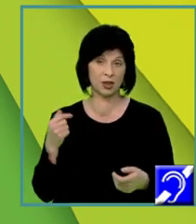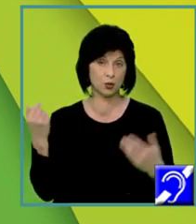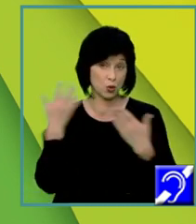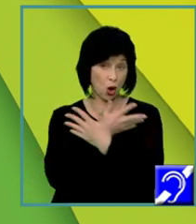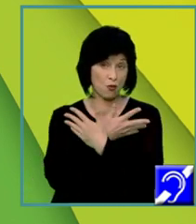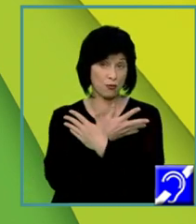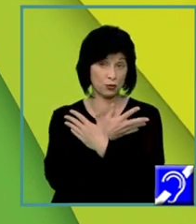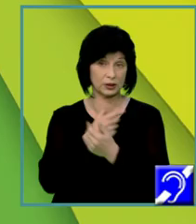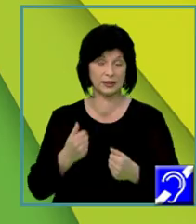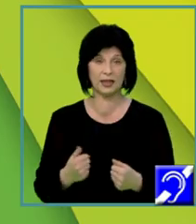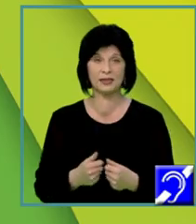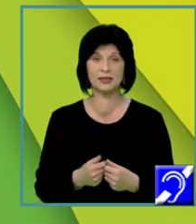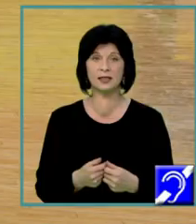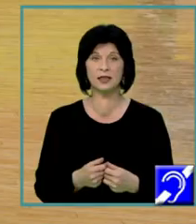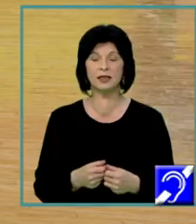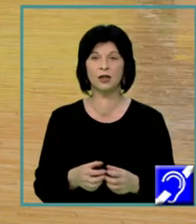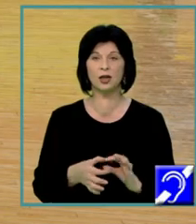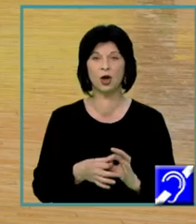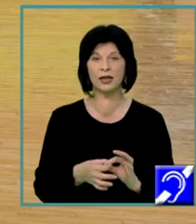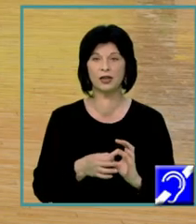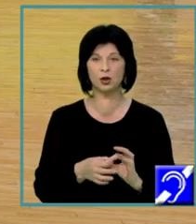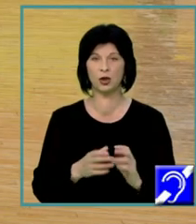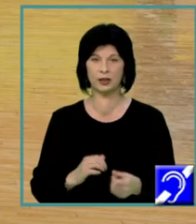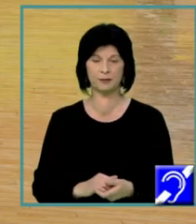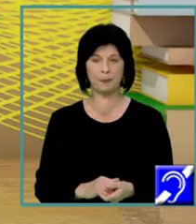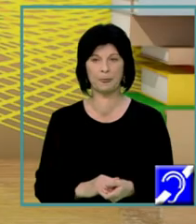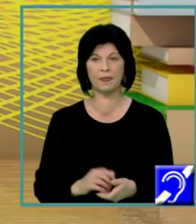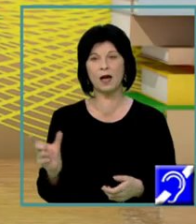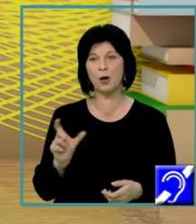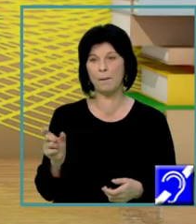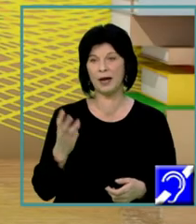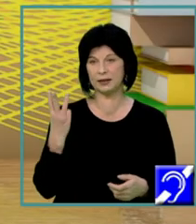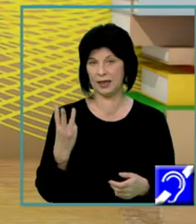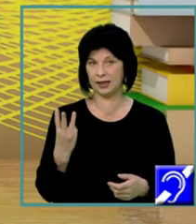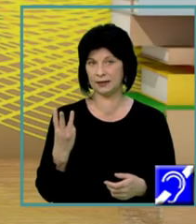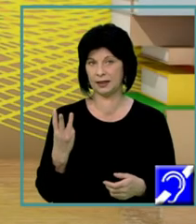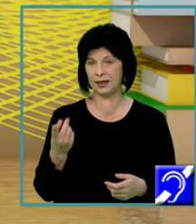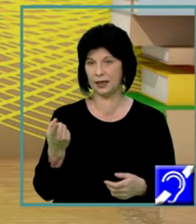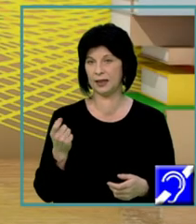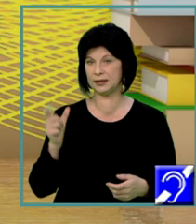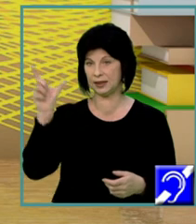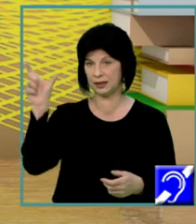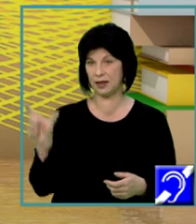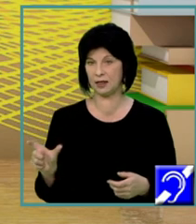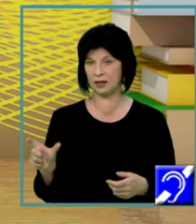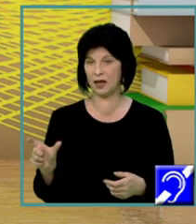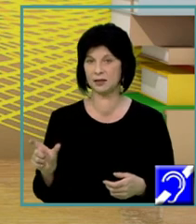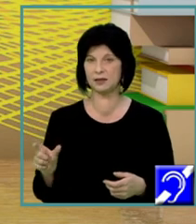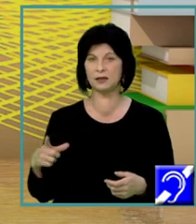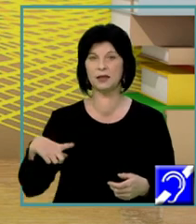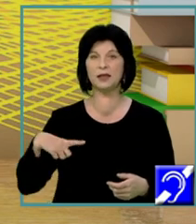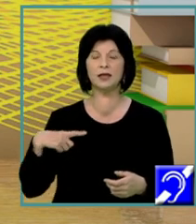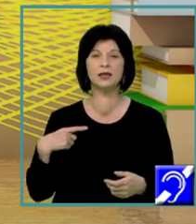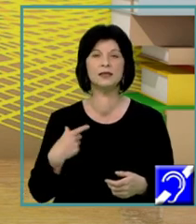consecință cu cei concluzivi. Partea a treia a textului argumentativ o reprezintă